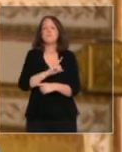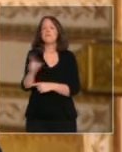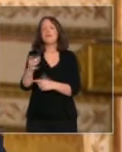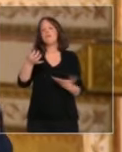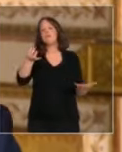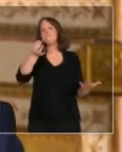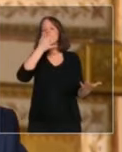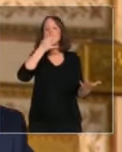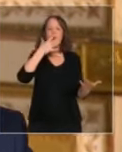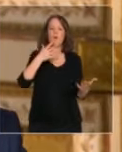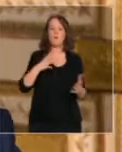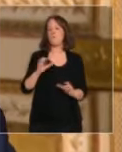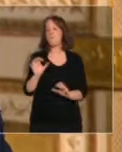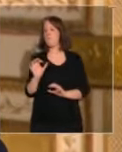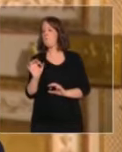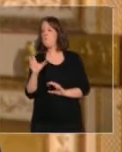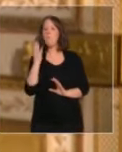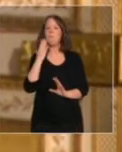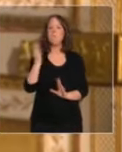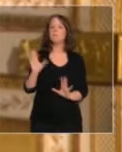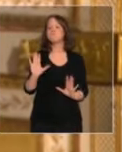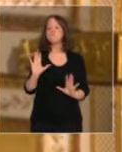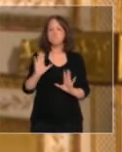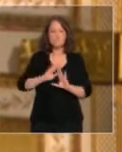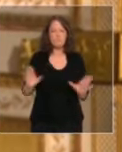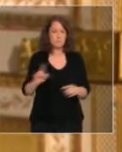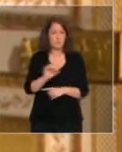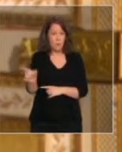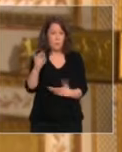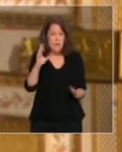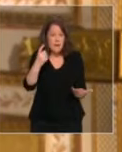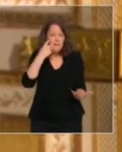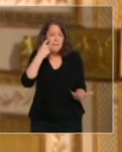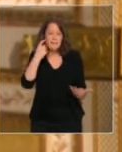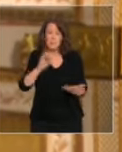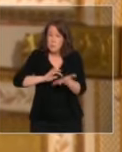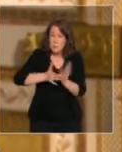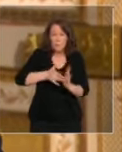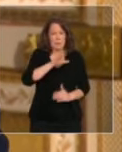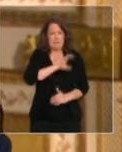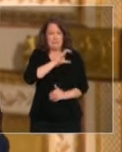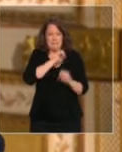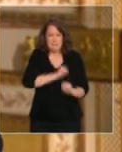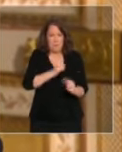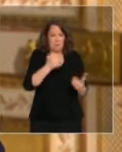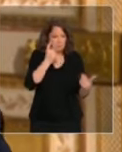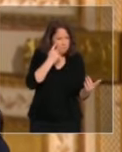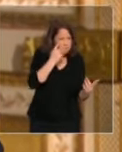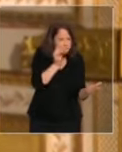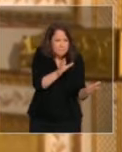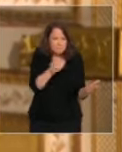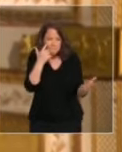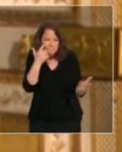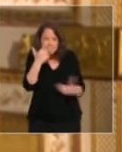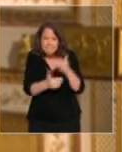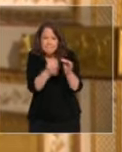si on n pas sûr mais de procéder à tous les essais cliniques pour que toutes les pistes soient poursuivies. Et croyez-le,